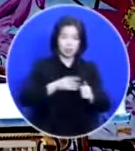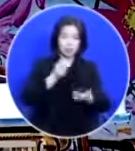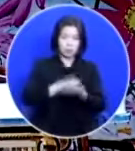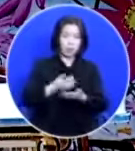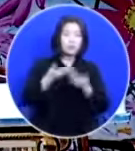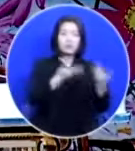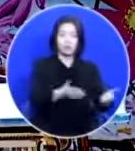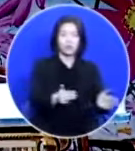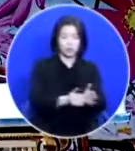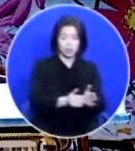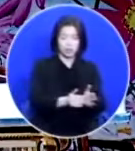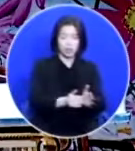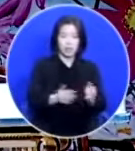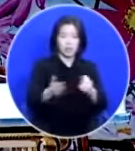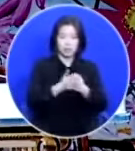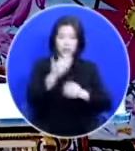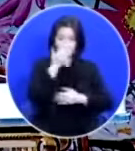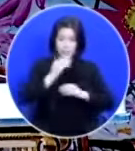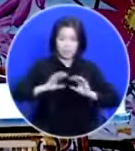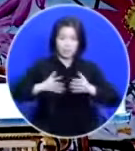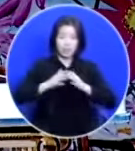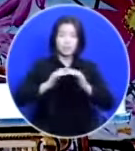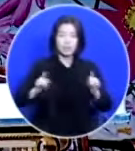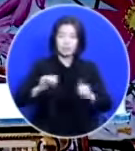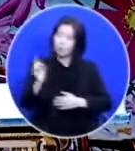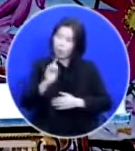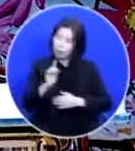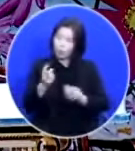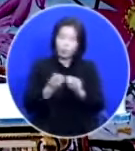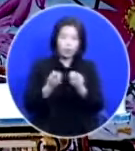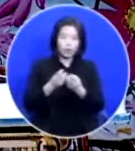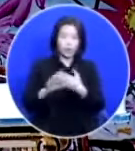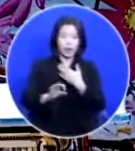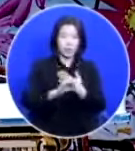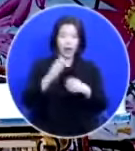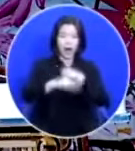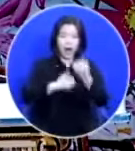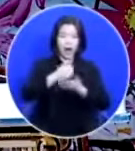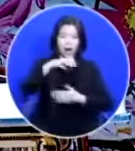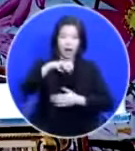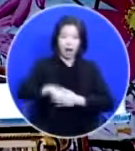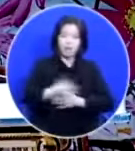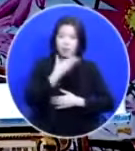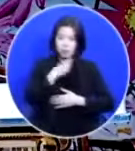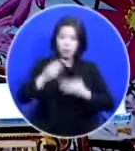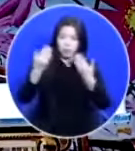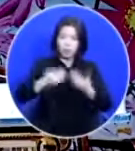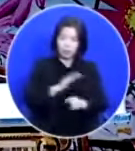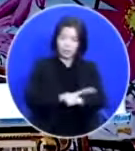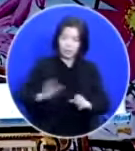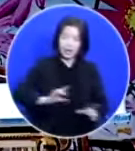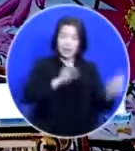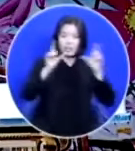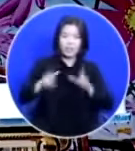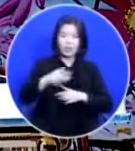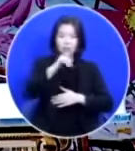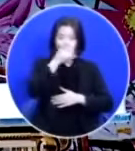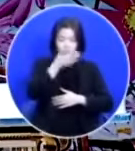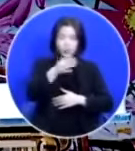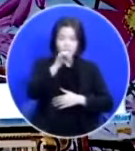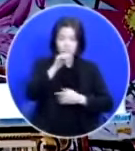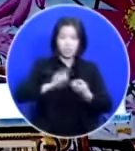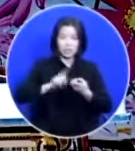그래서 이스라엘 백성들은 어떻게 하면 하나님 앞에 복을 받으며 잘 살 수 있는지를 알고 있는 사람들입니다